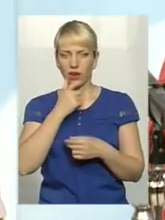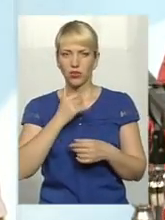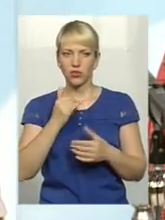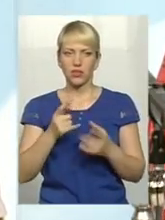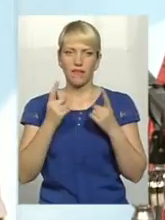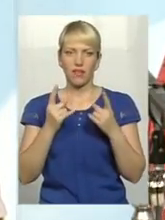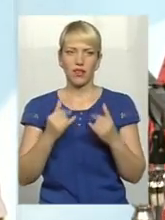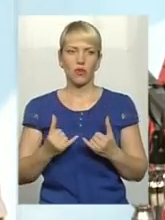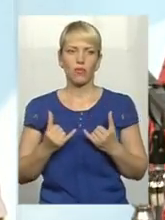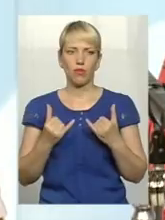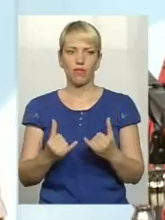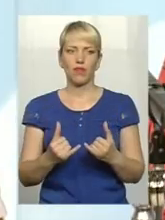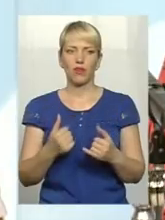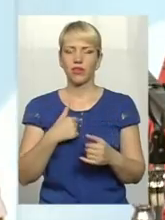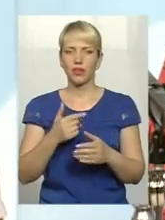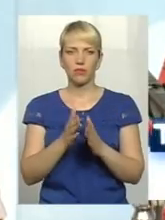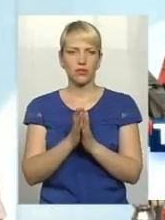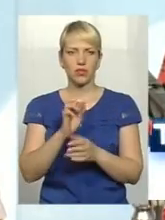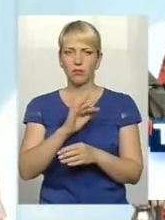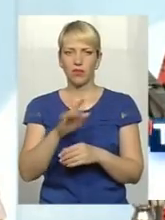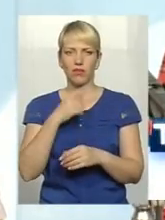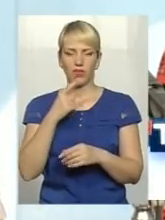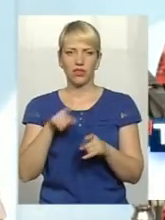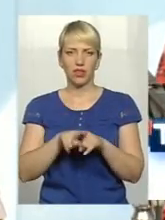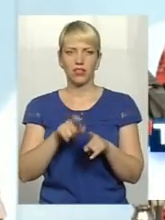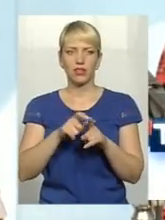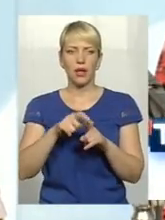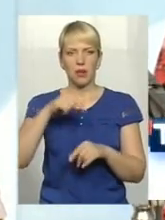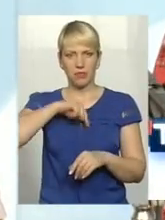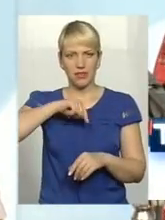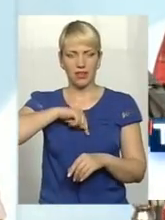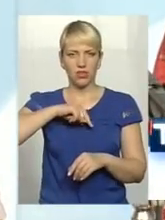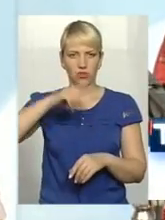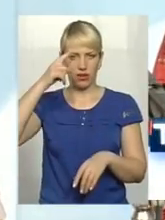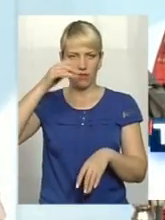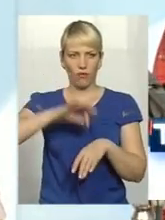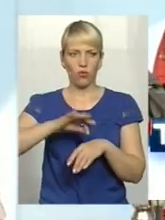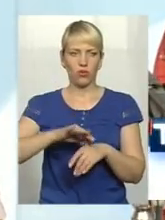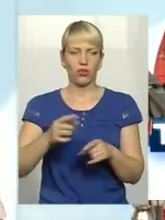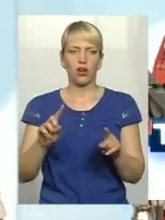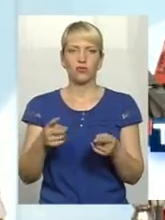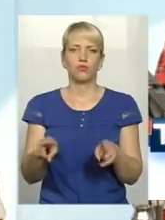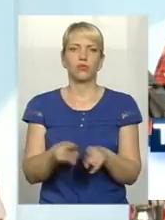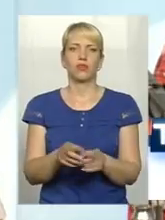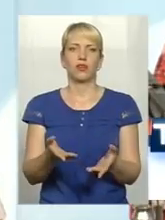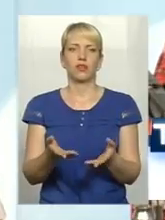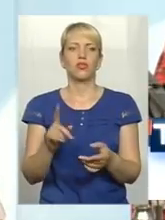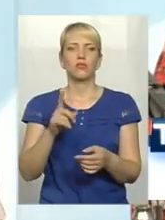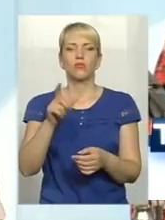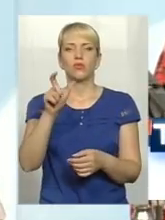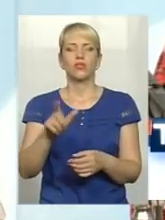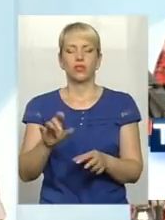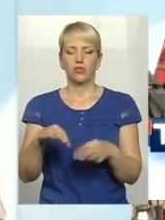повагу. Я би просила не вживати таких слів, як психічно хворі. Ну, чому дозвонювачка